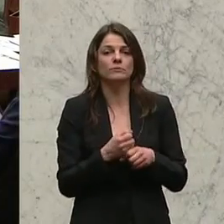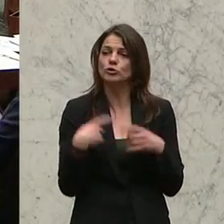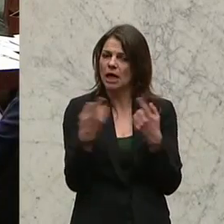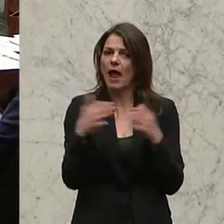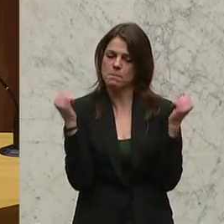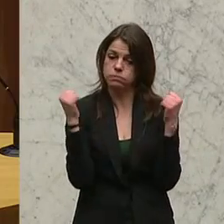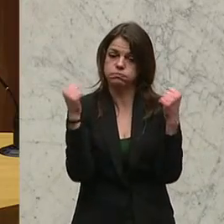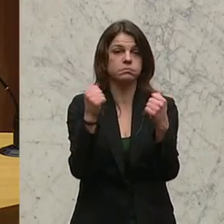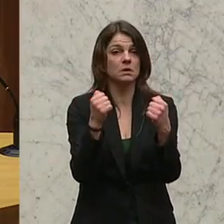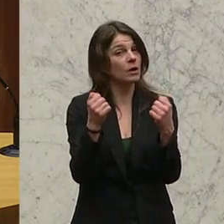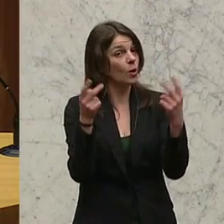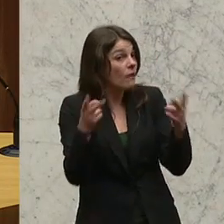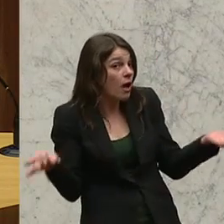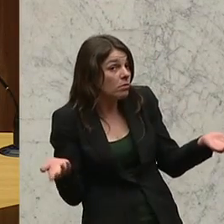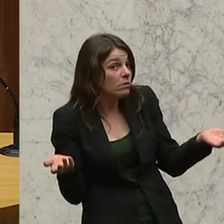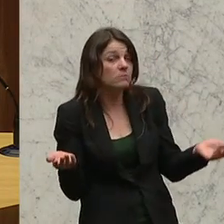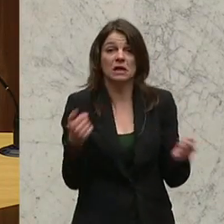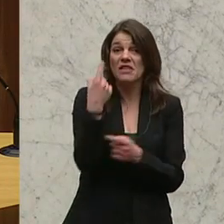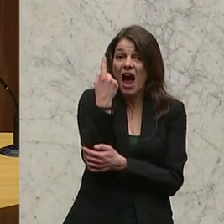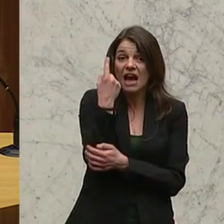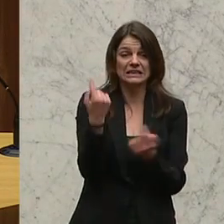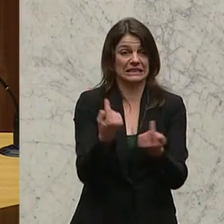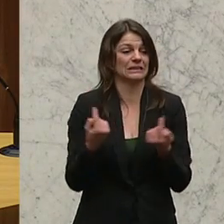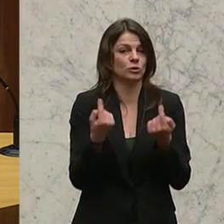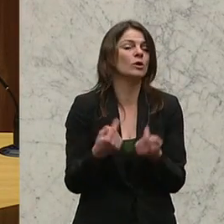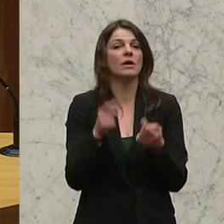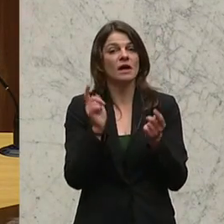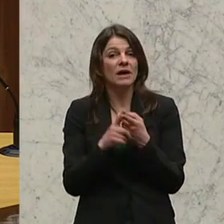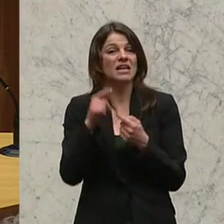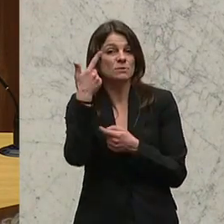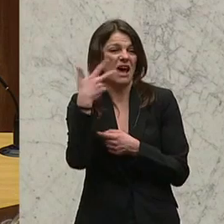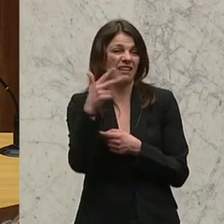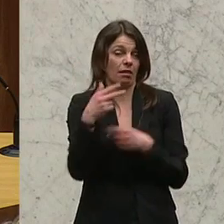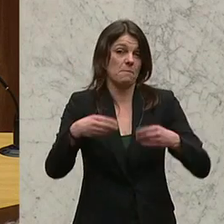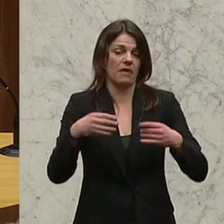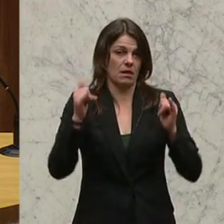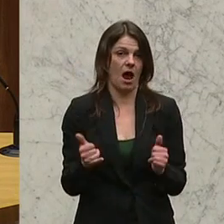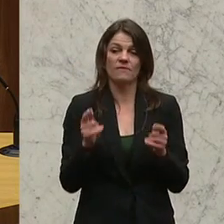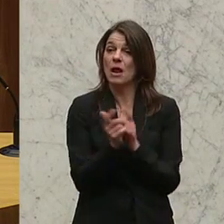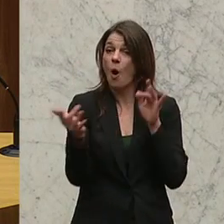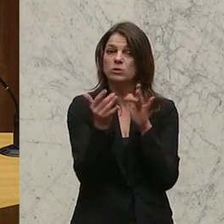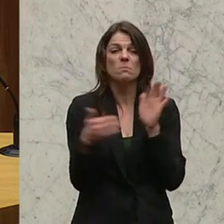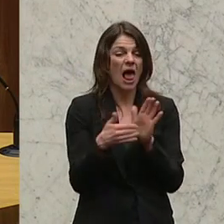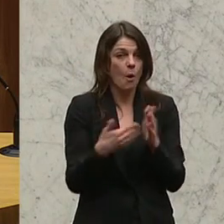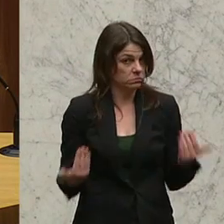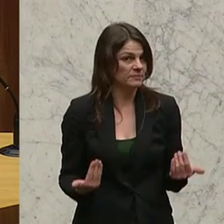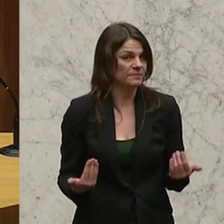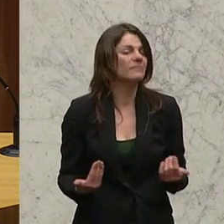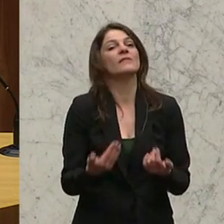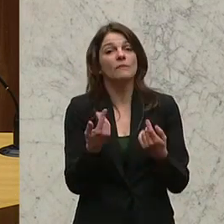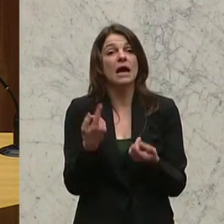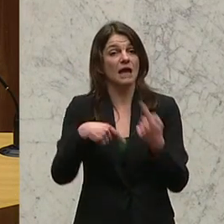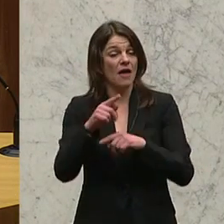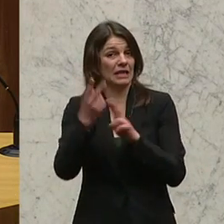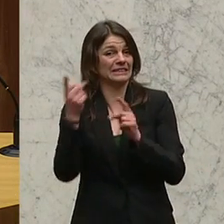den Konsens. Und wann gibt es das? In einer Situation, nämlich wenn es um zwei Drittel Materien geht. Und wenn es ohne die Opposition nicht geht. Weil dann haben wir ja auch